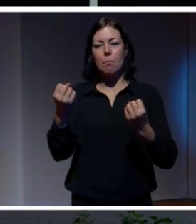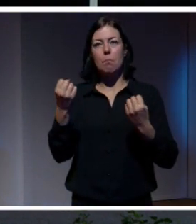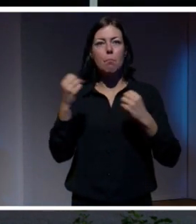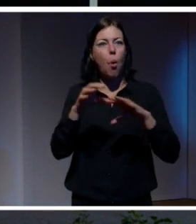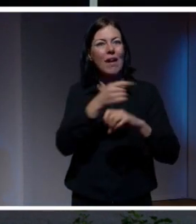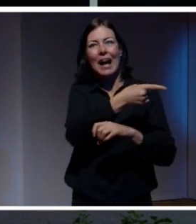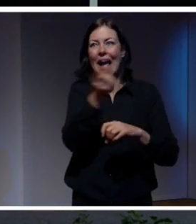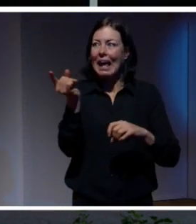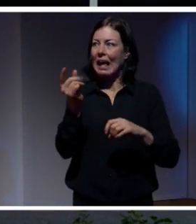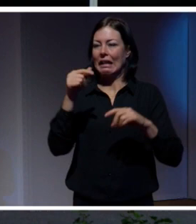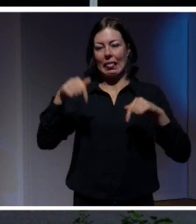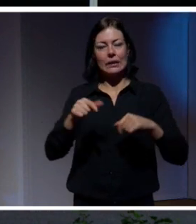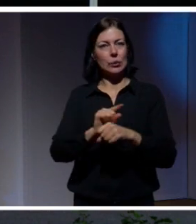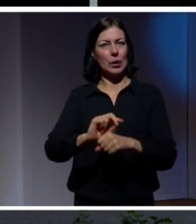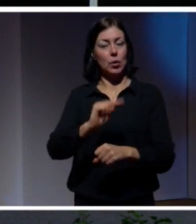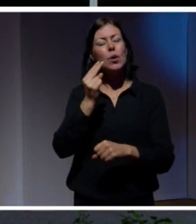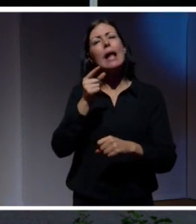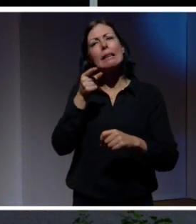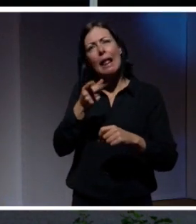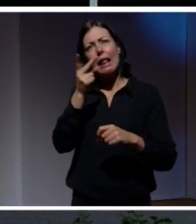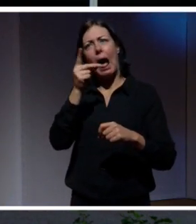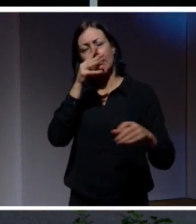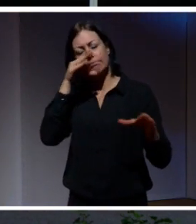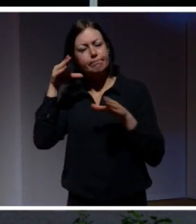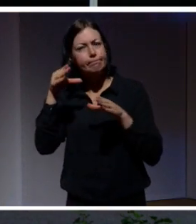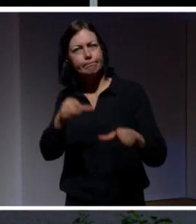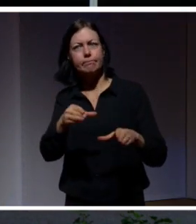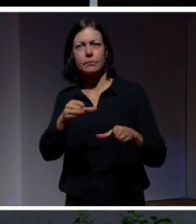Så det är ett annat sätt att se på det här begreppet.